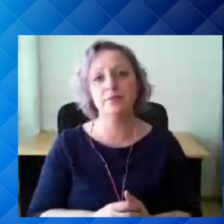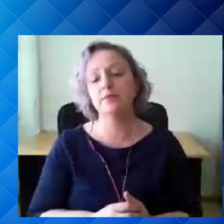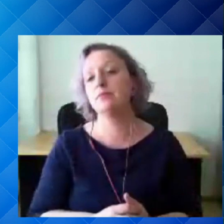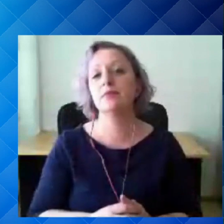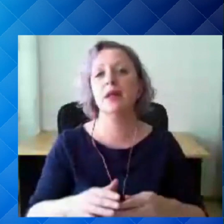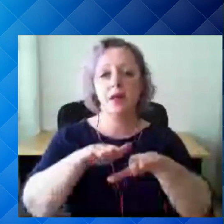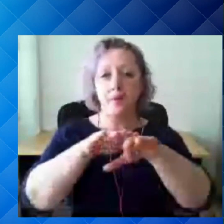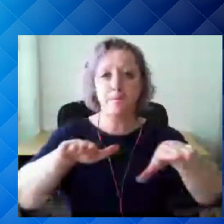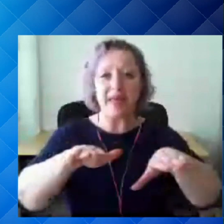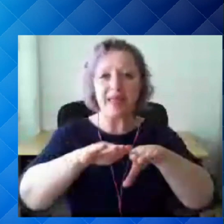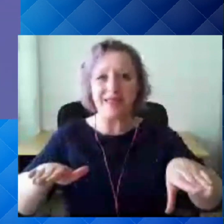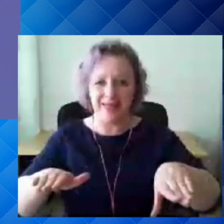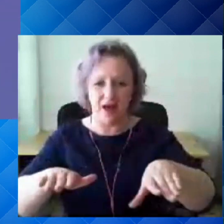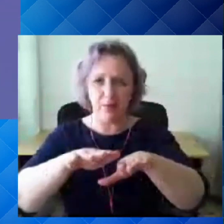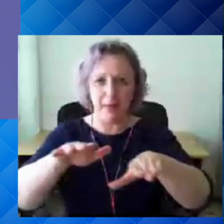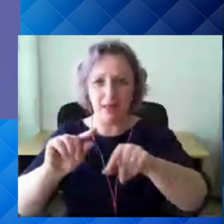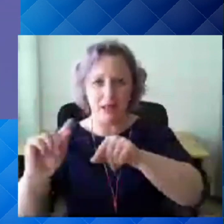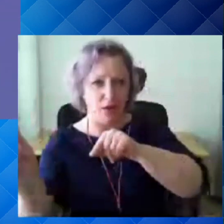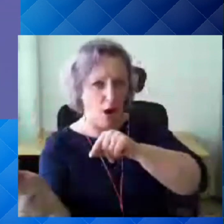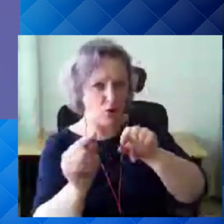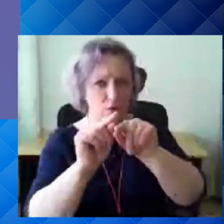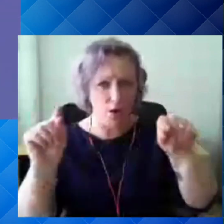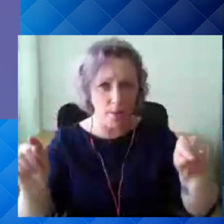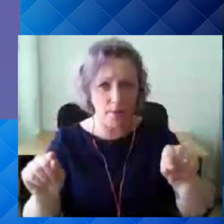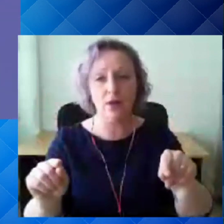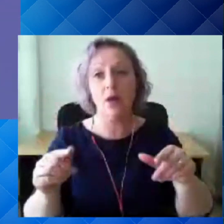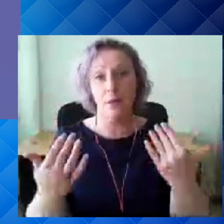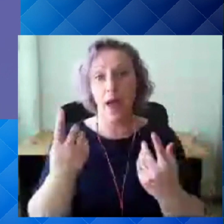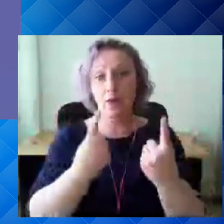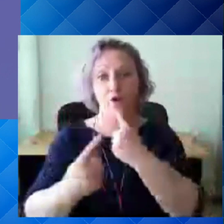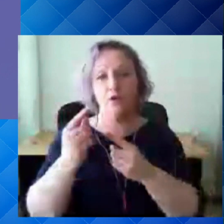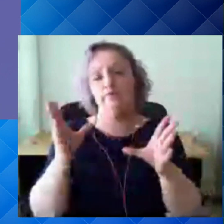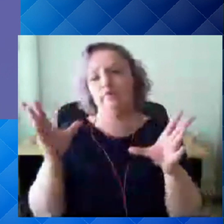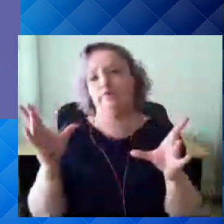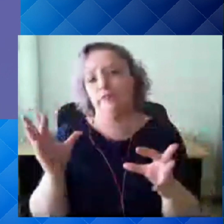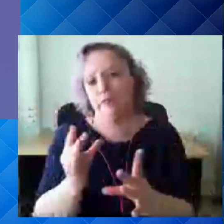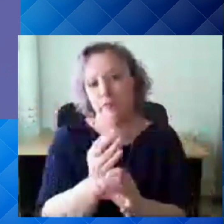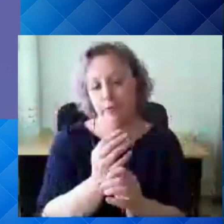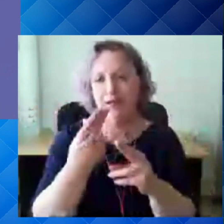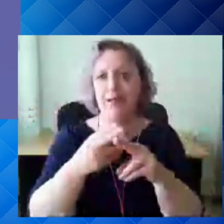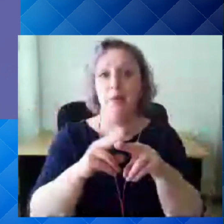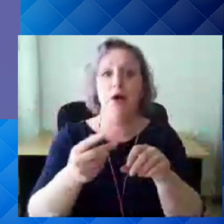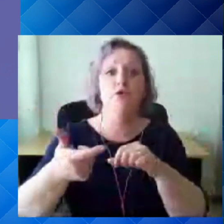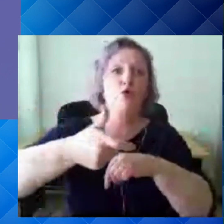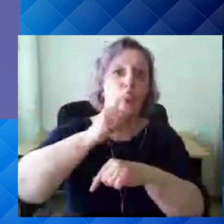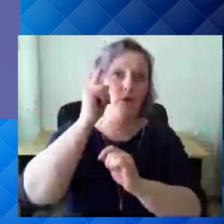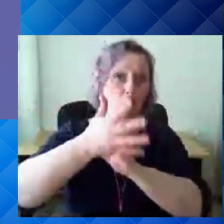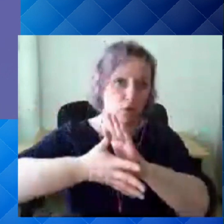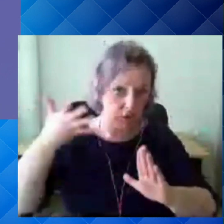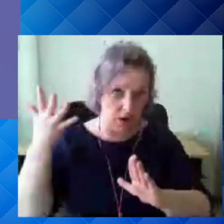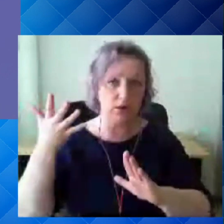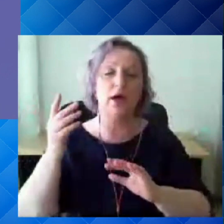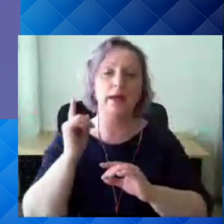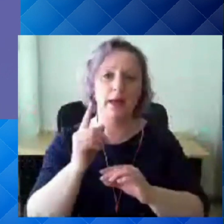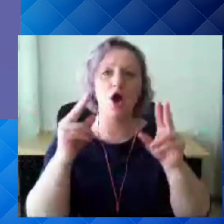Pindade kaudu tõepoolest need arutelud on natuke väiksemaks jäänud sellepärast, et ühe rohkem ja rohkem on aru saada, et on ikkagi